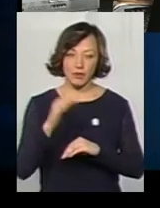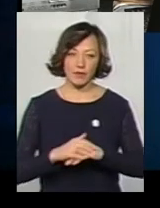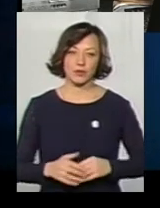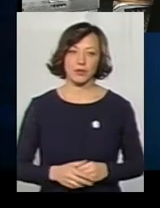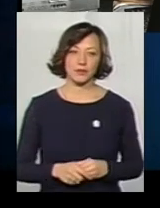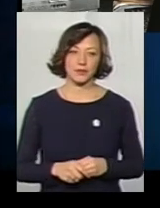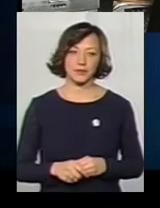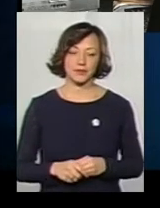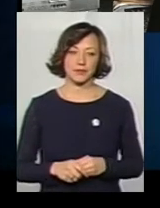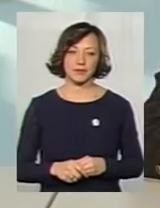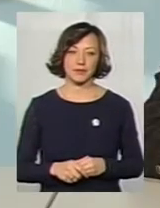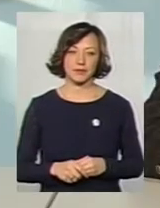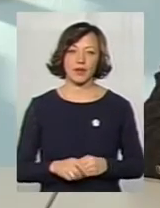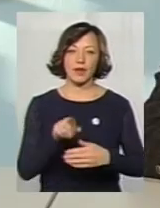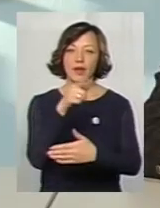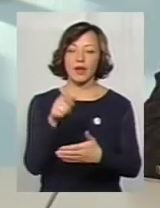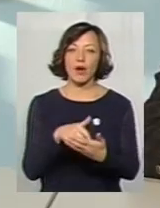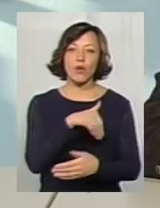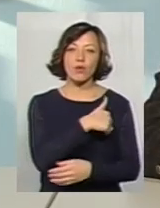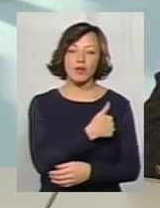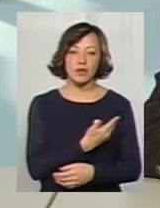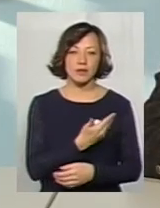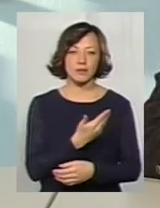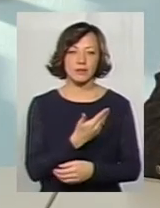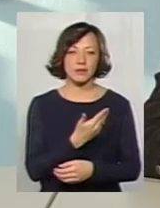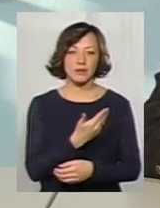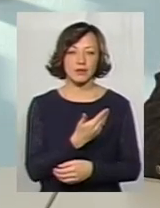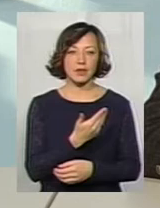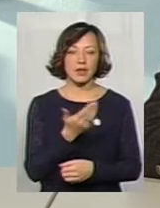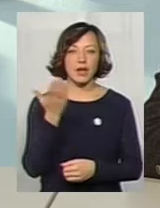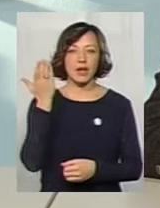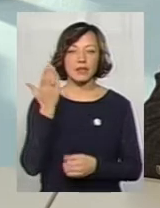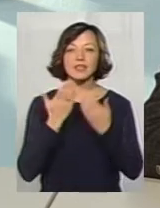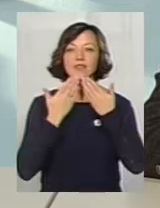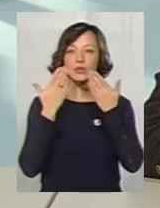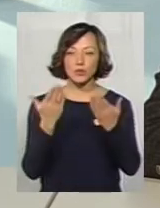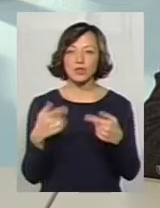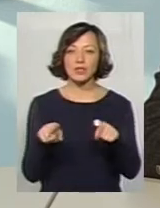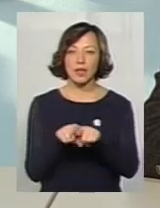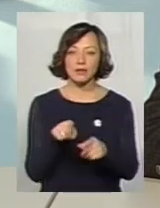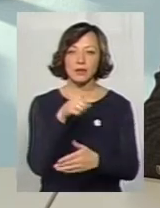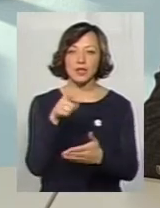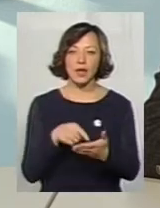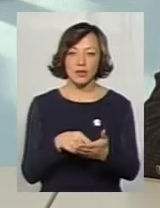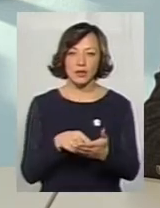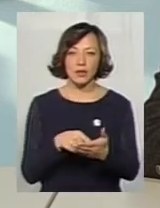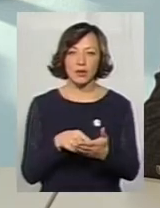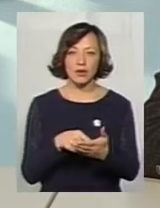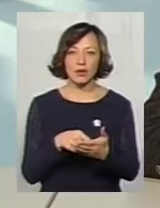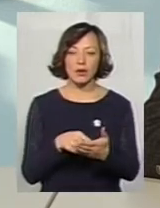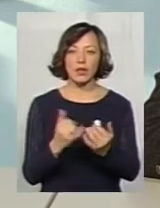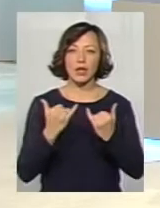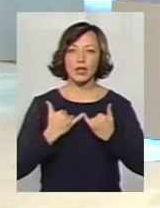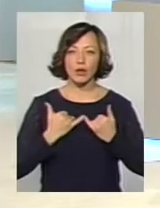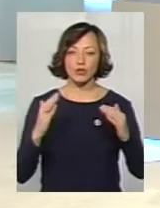Я хотіла запитати, верніше, звернутися з таким запитанням СОС. Для